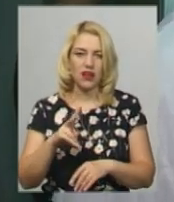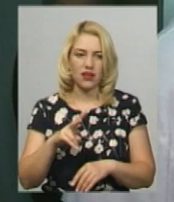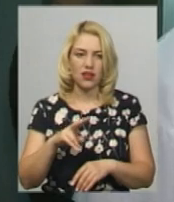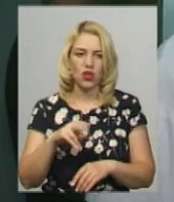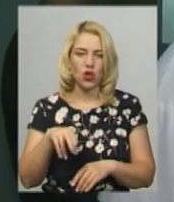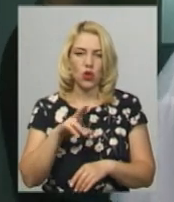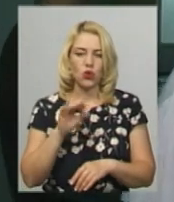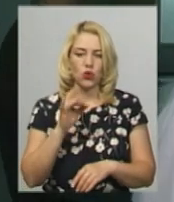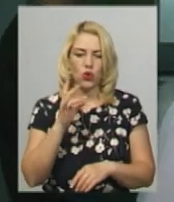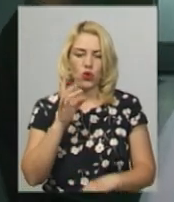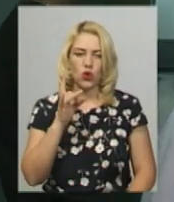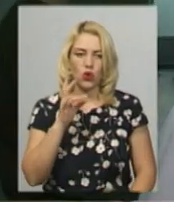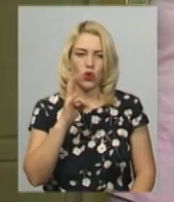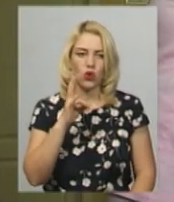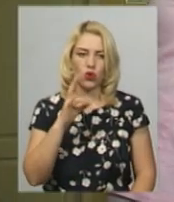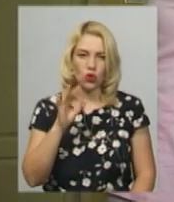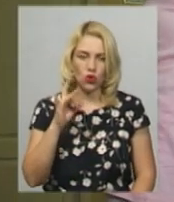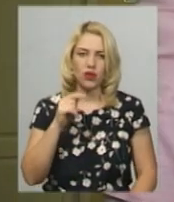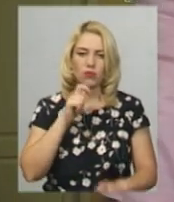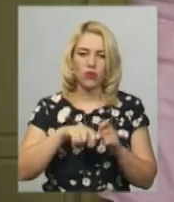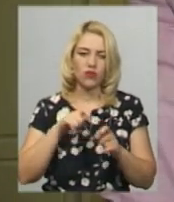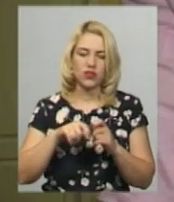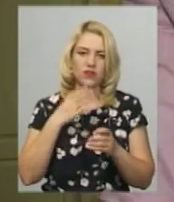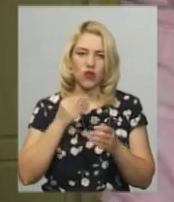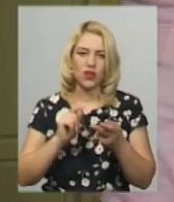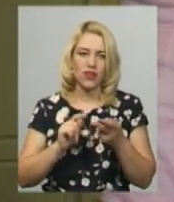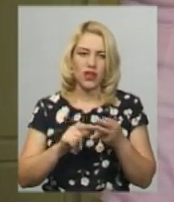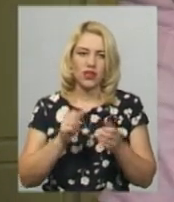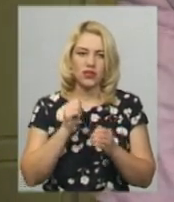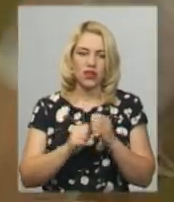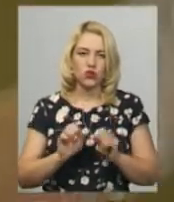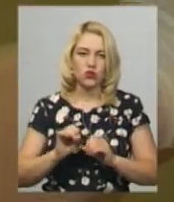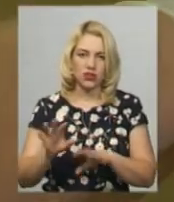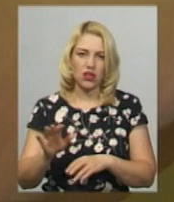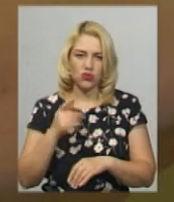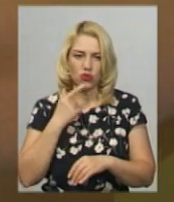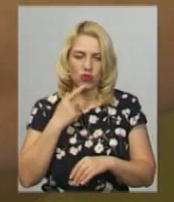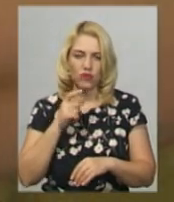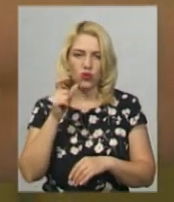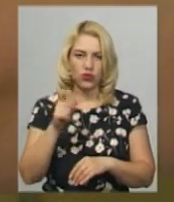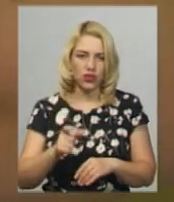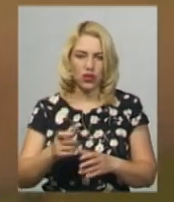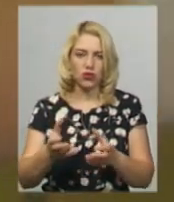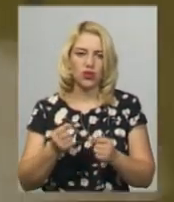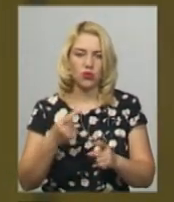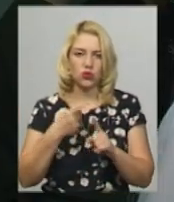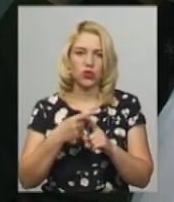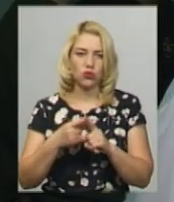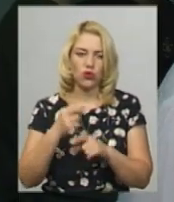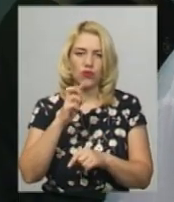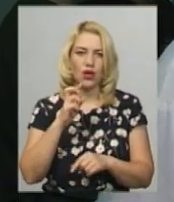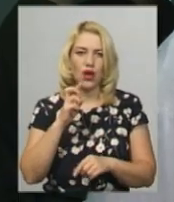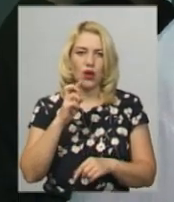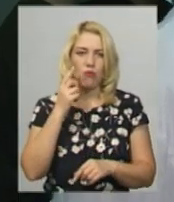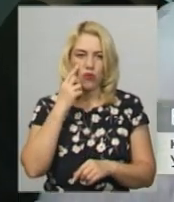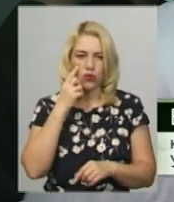щоб перевірити свої аналізи. За кожну здачу крові людина отримує додаткові бонуси, розповідає Володимир Пальний. Є